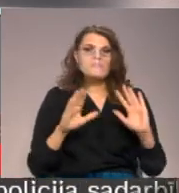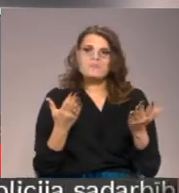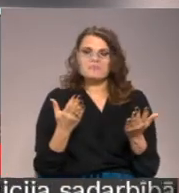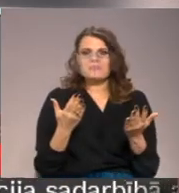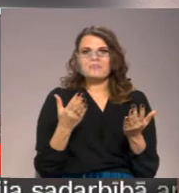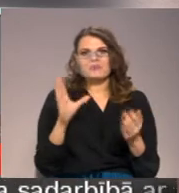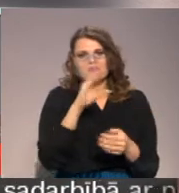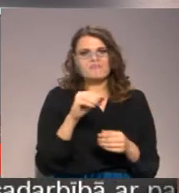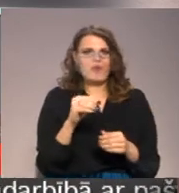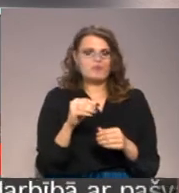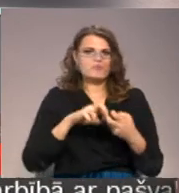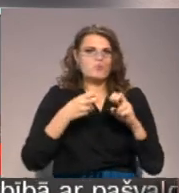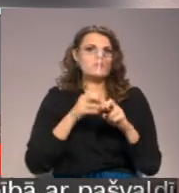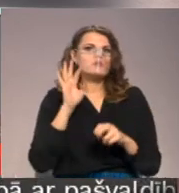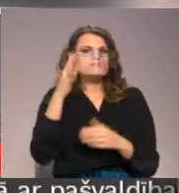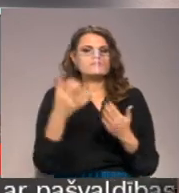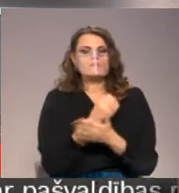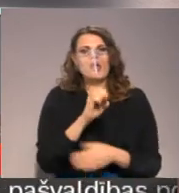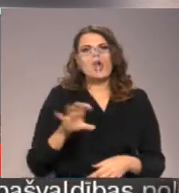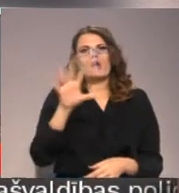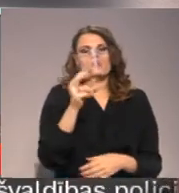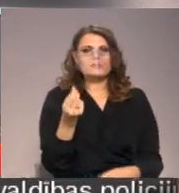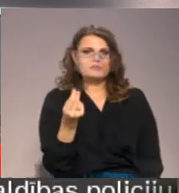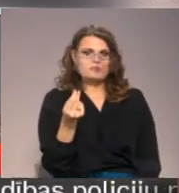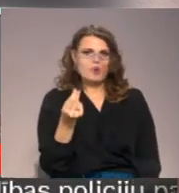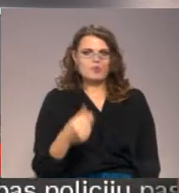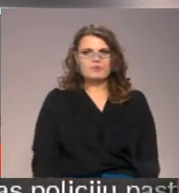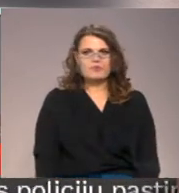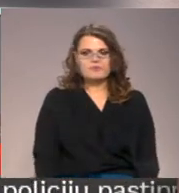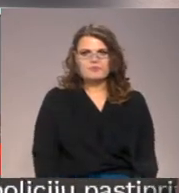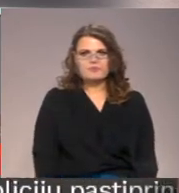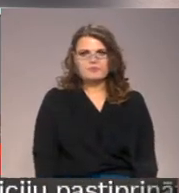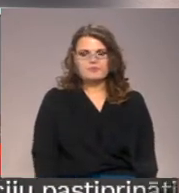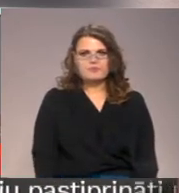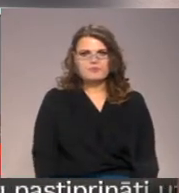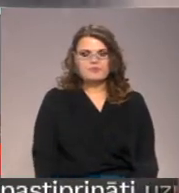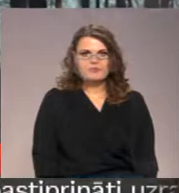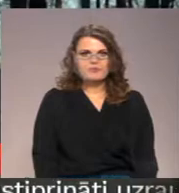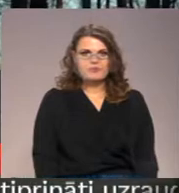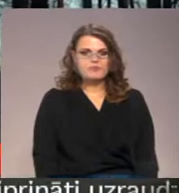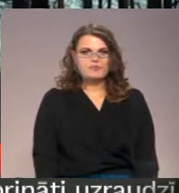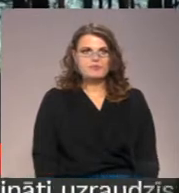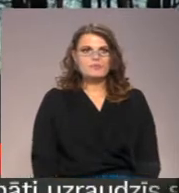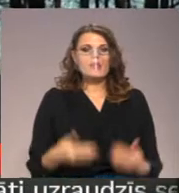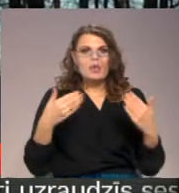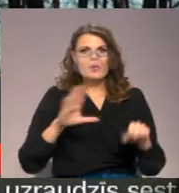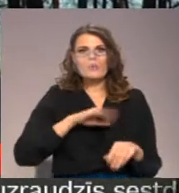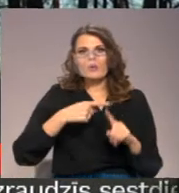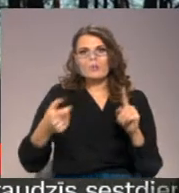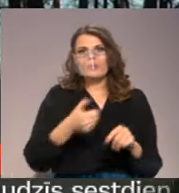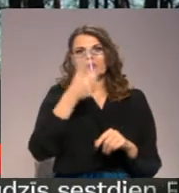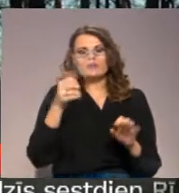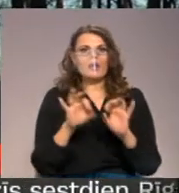atstāties paido uz Eiropas fondu naudas piesaisti novadam un plašāka Zemgals televīzija. Jau pēc pusgada